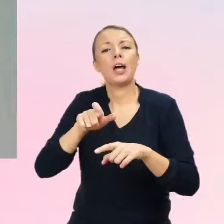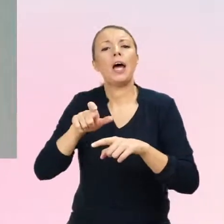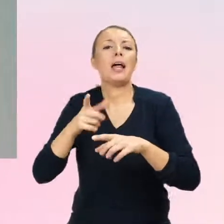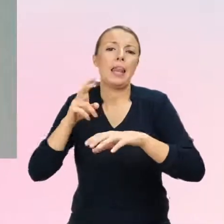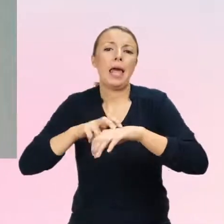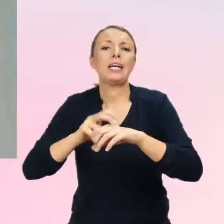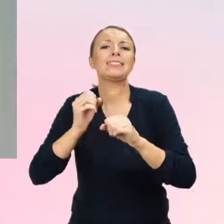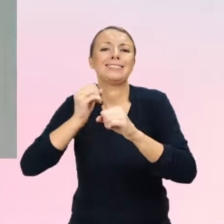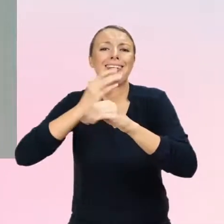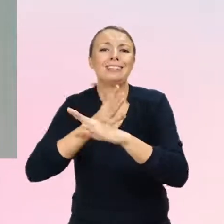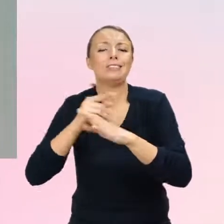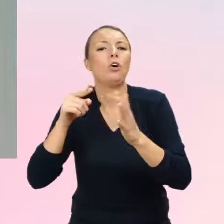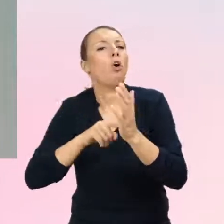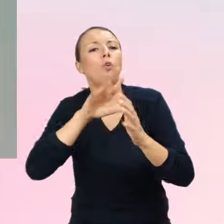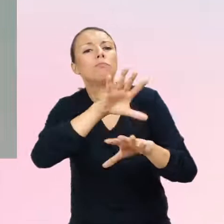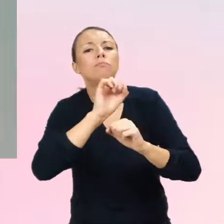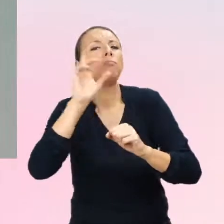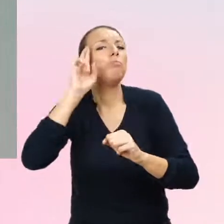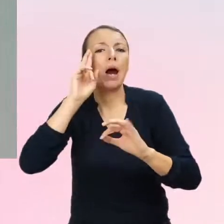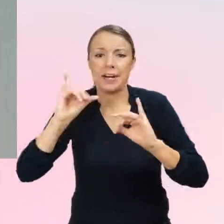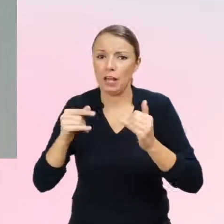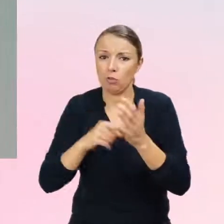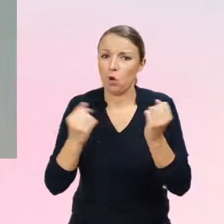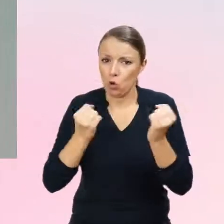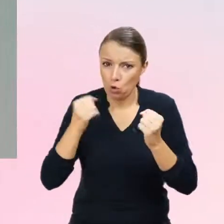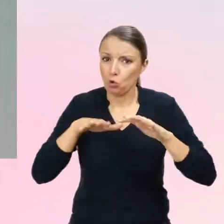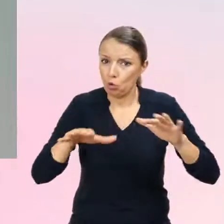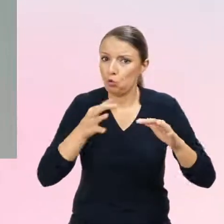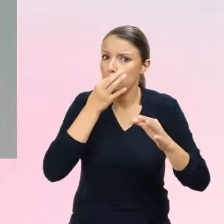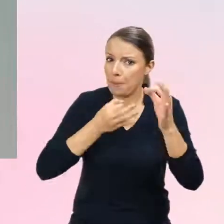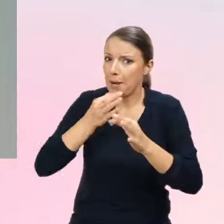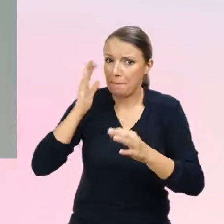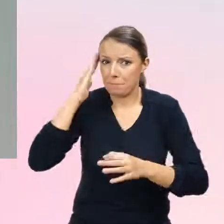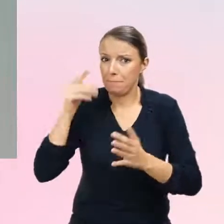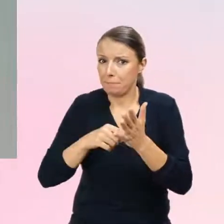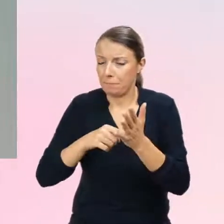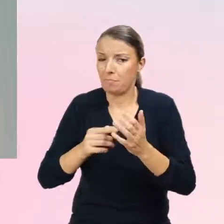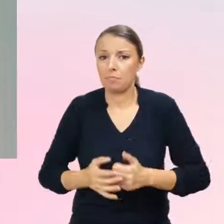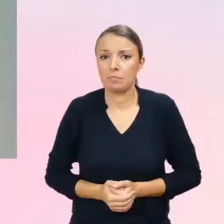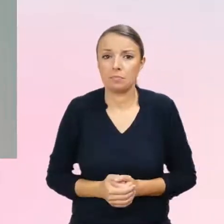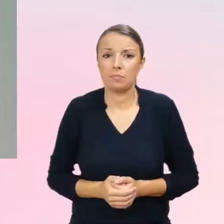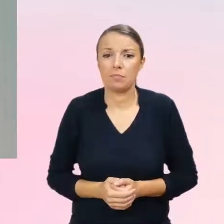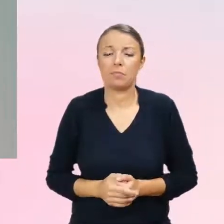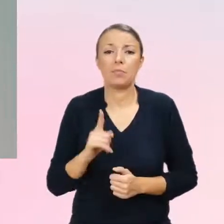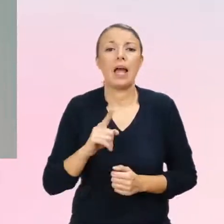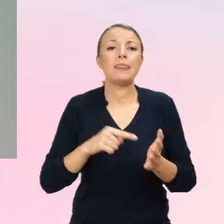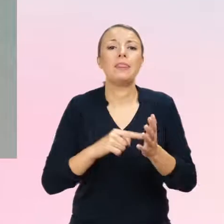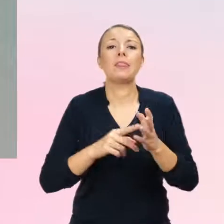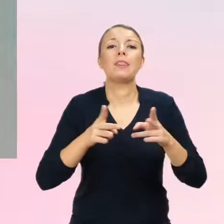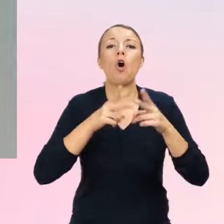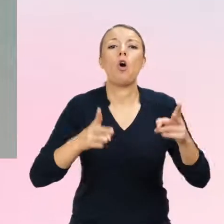ja mam to jakby w tym ostatnim takim bloku związanym właśnie z tym